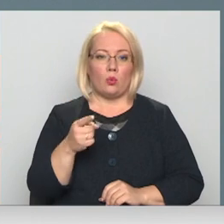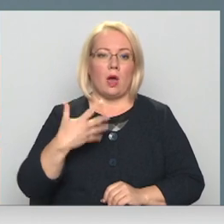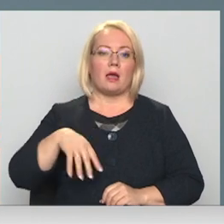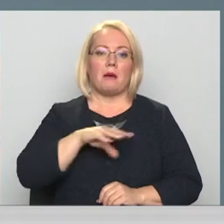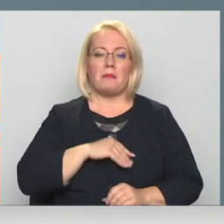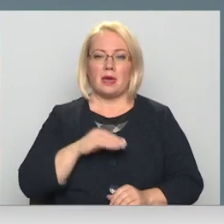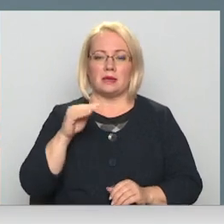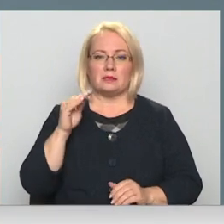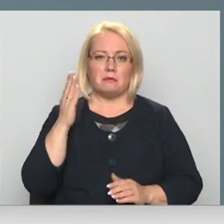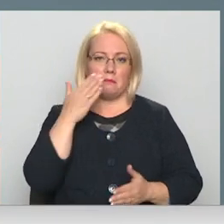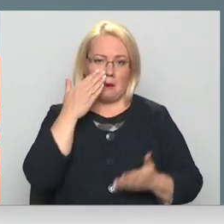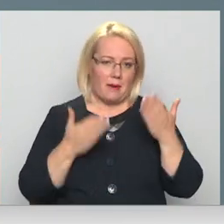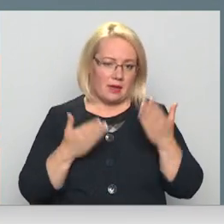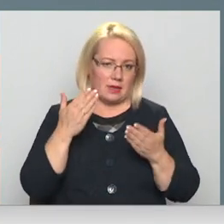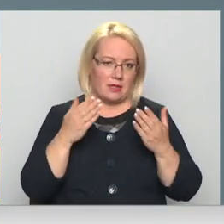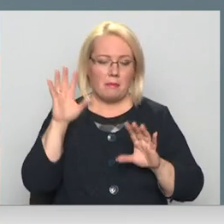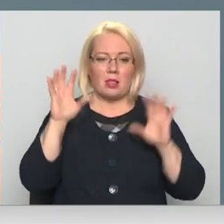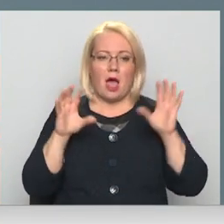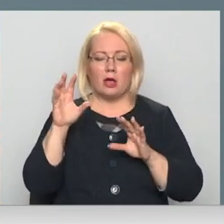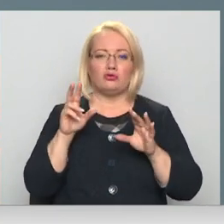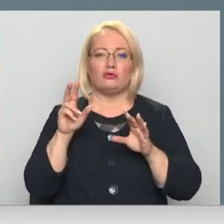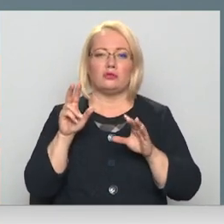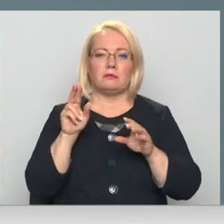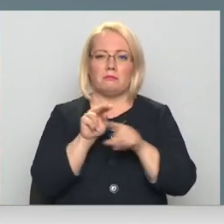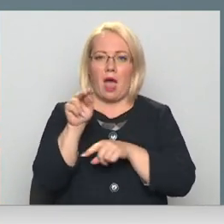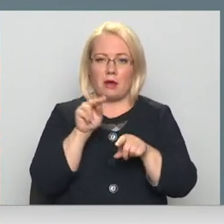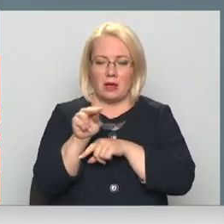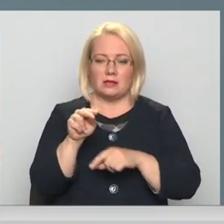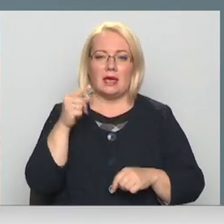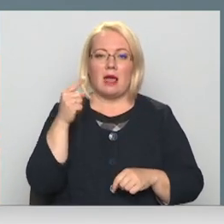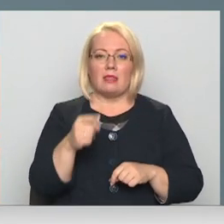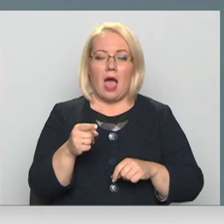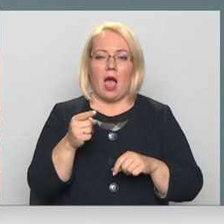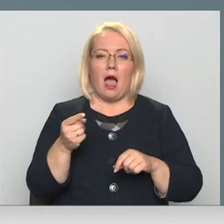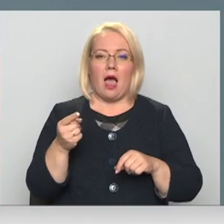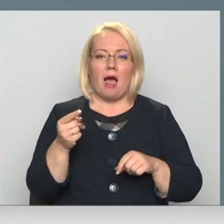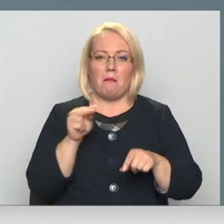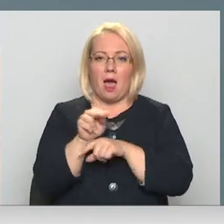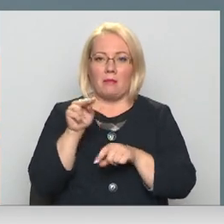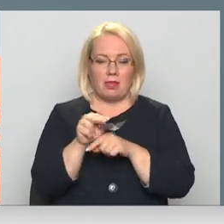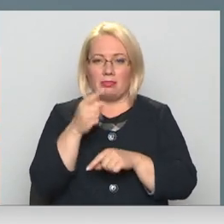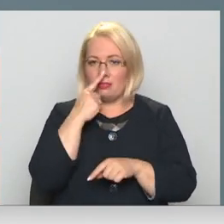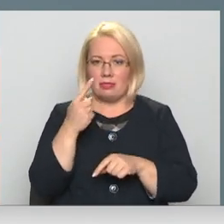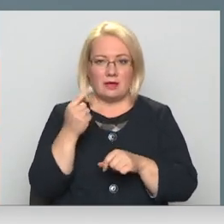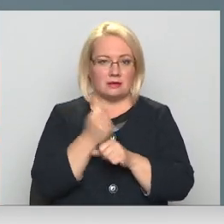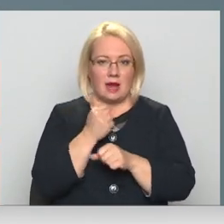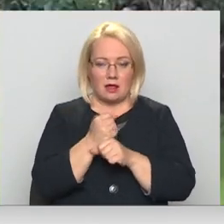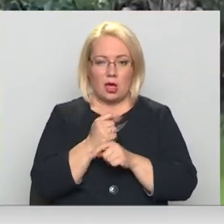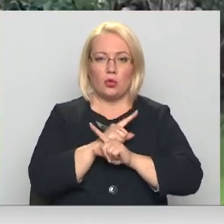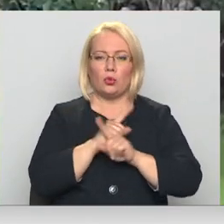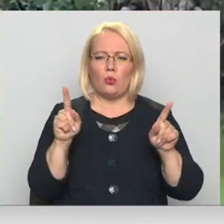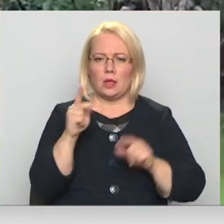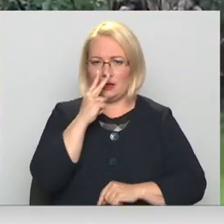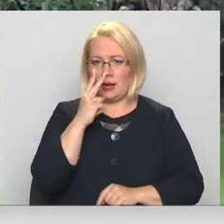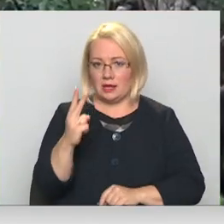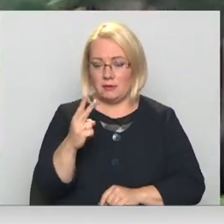pārmācīt, lāčus pārmācīt. Ja šī pārmācīšana nestrādā, to mēs ļoti ātri redzēsim.